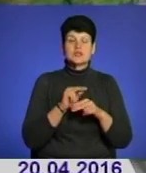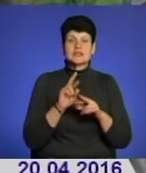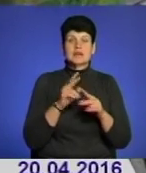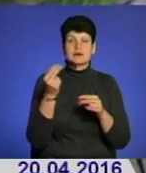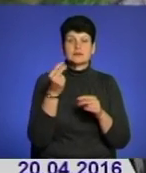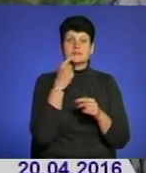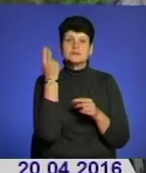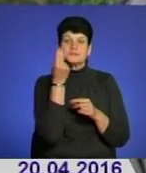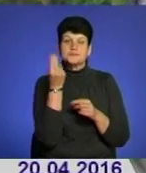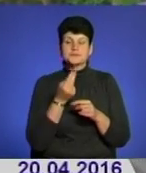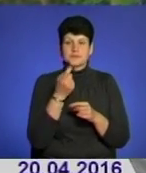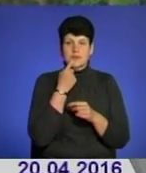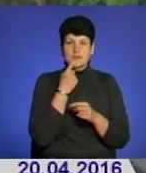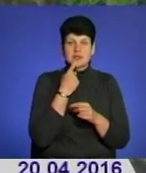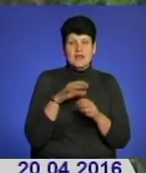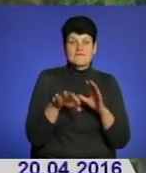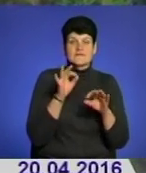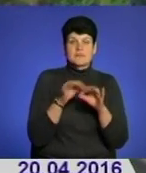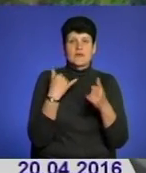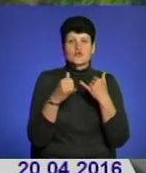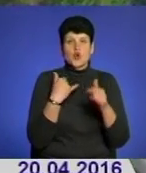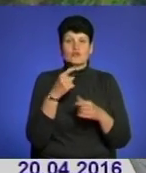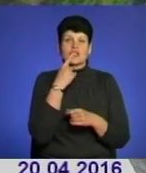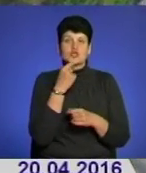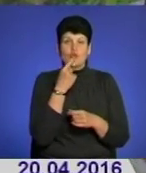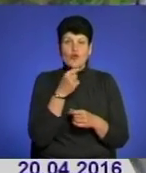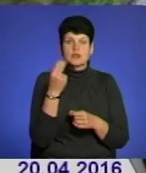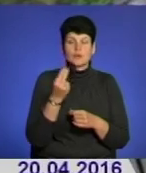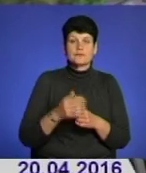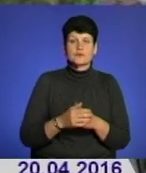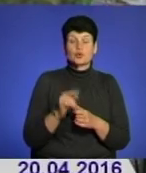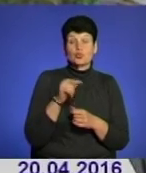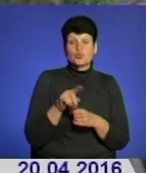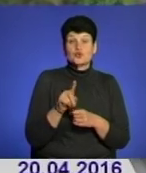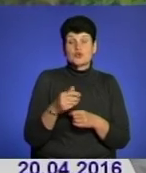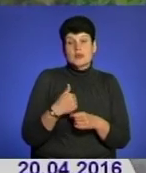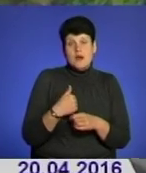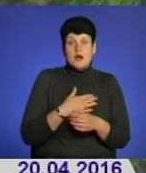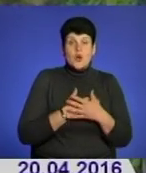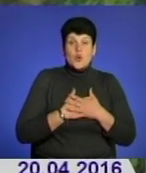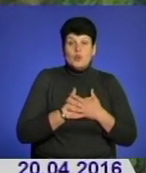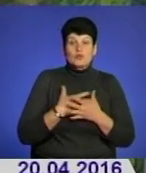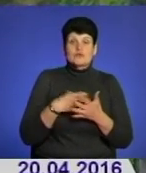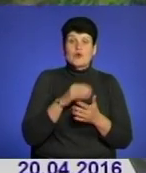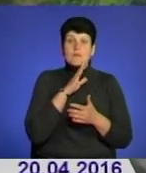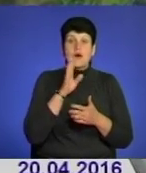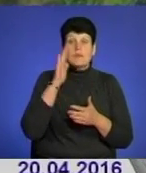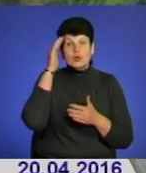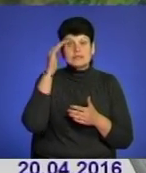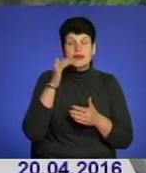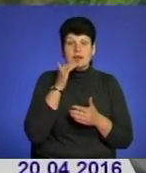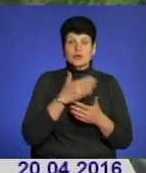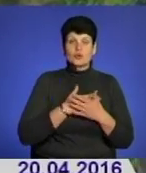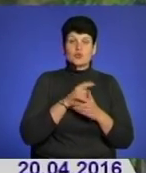песенки. Я вибрав кольори жовтий і червоний, тому що я люблю свою ваву і тату, і хочу їм